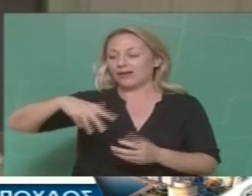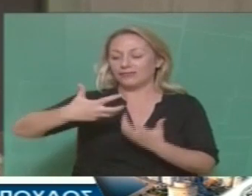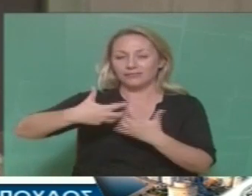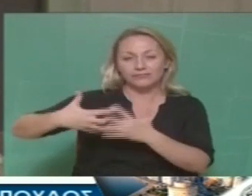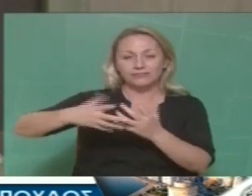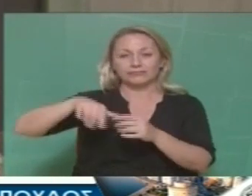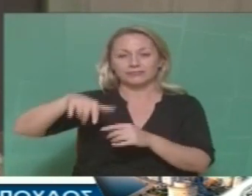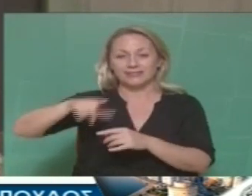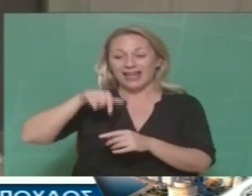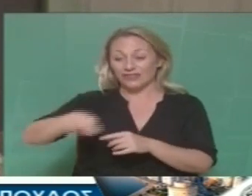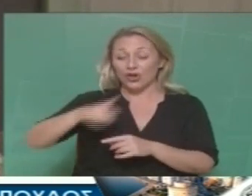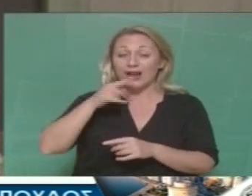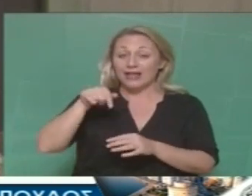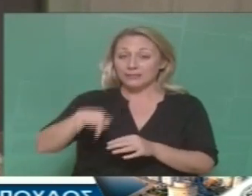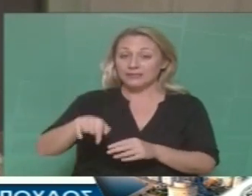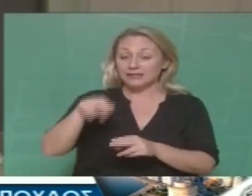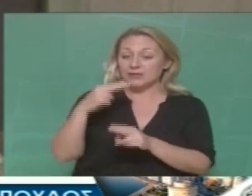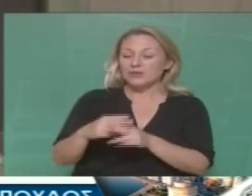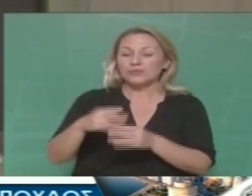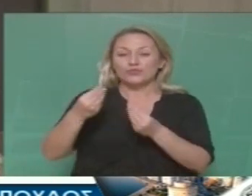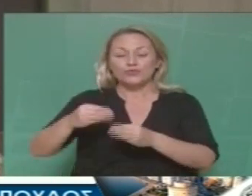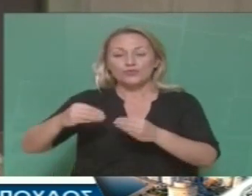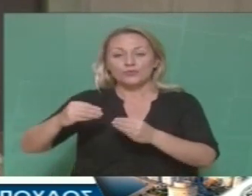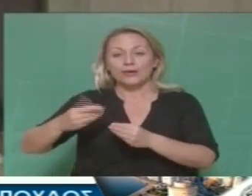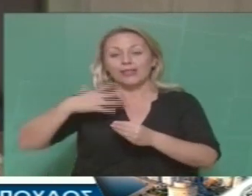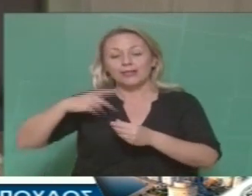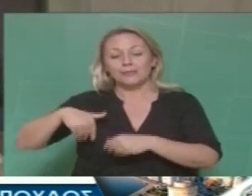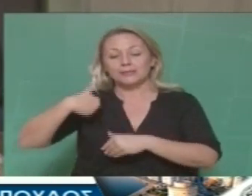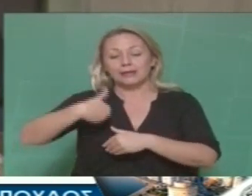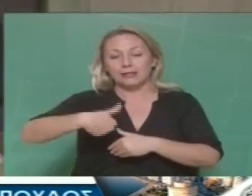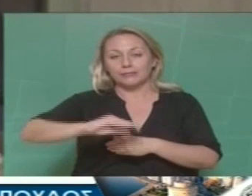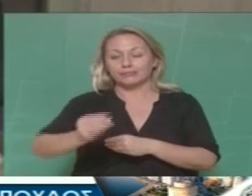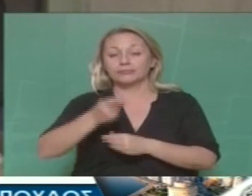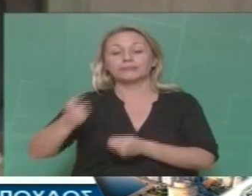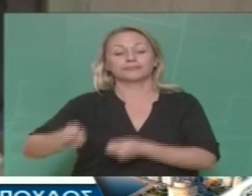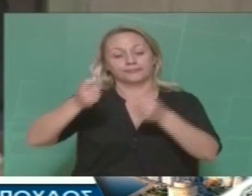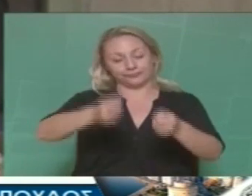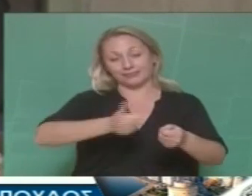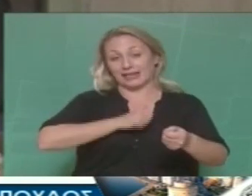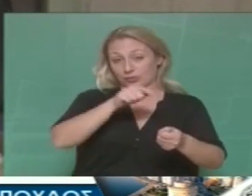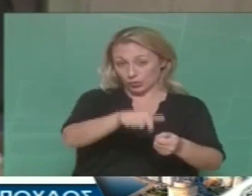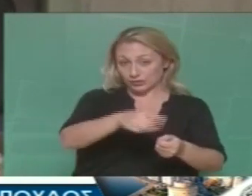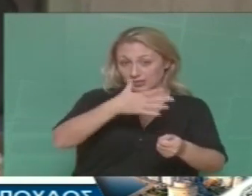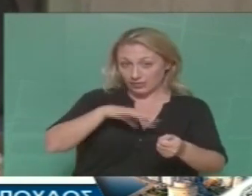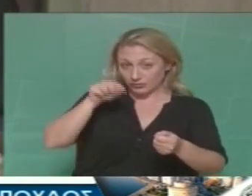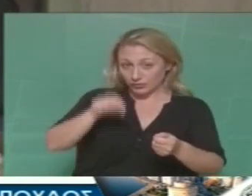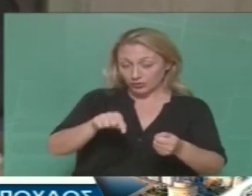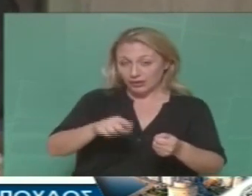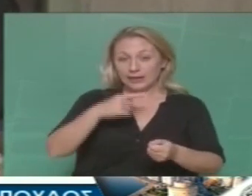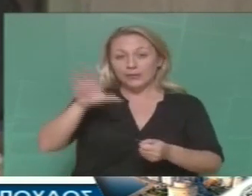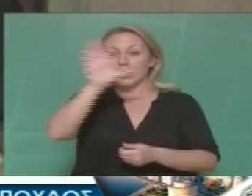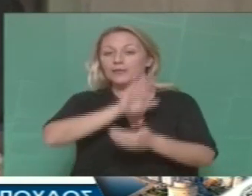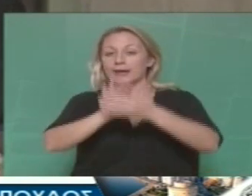κλίμα για να παραδοθούν σε ιδιότητες. Γιατί ξέρετε ότι οι υποχρεώσεις απέναντι στην